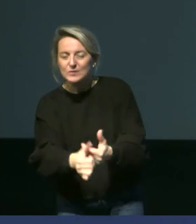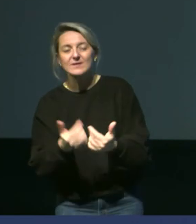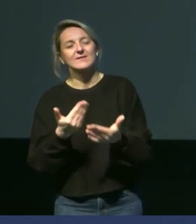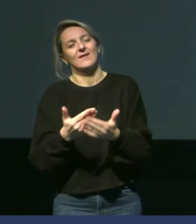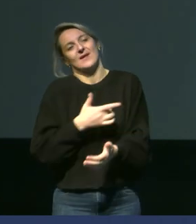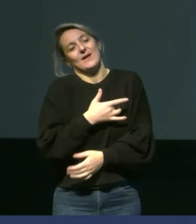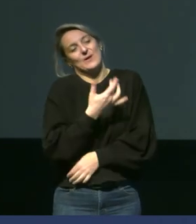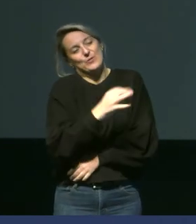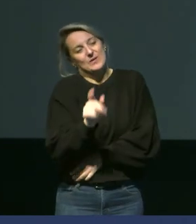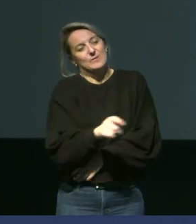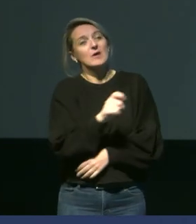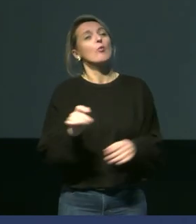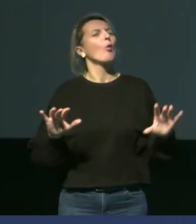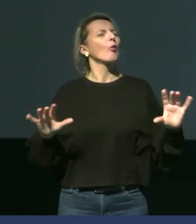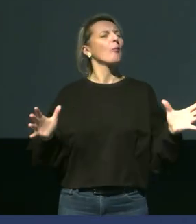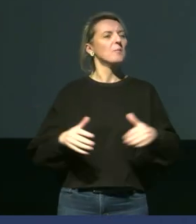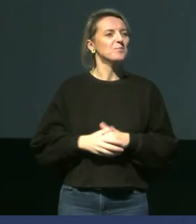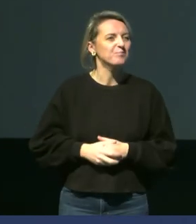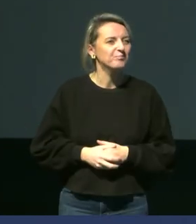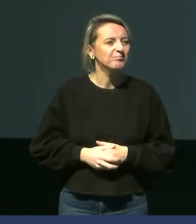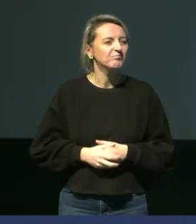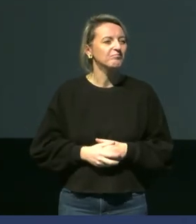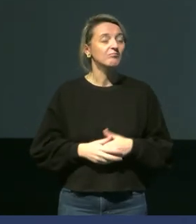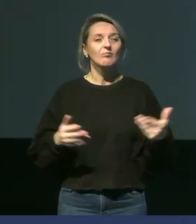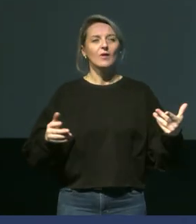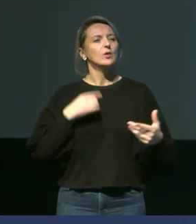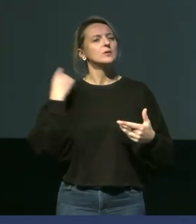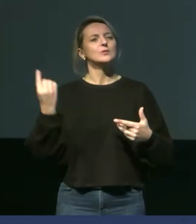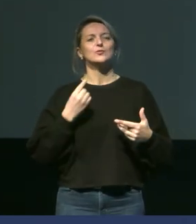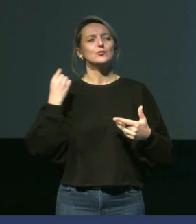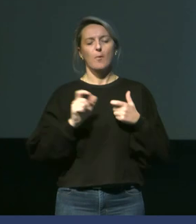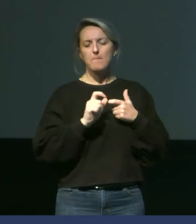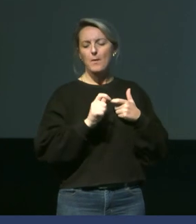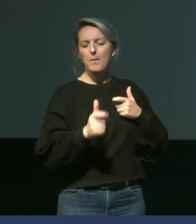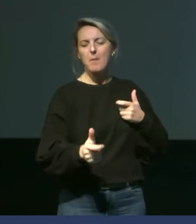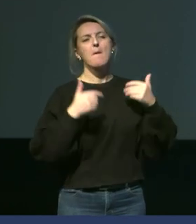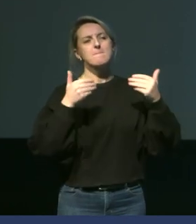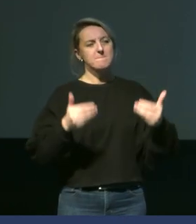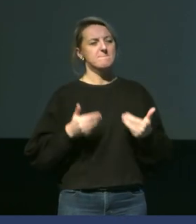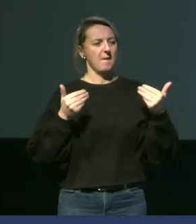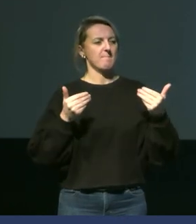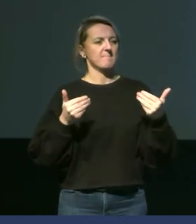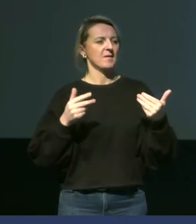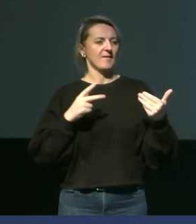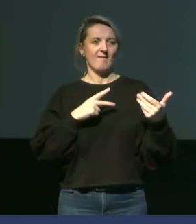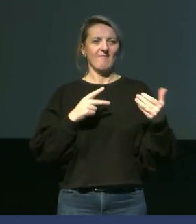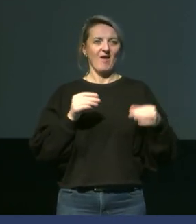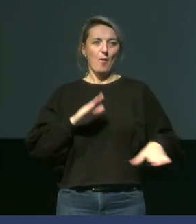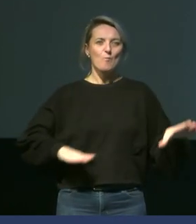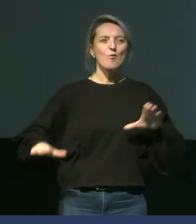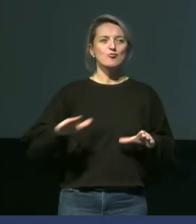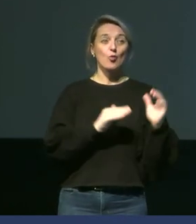intéresser. Comment est-ce qu'on fait ? On a un peu toujours la même routine. En haut, vous avez la routine pour le manchot adulte.